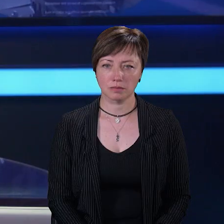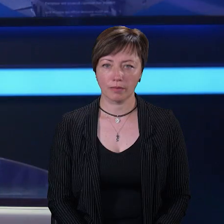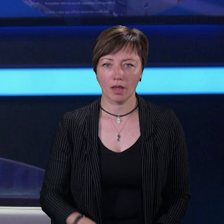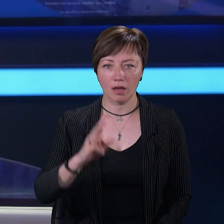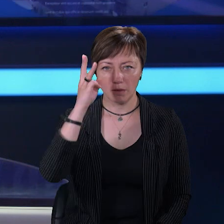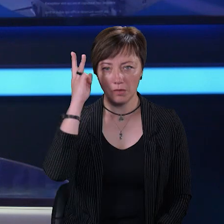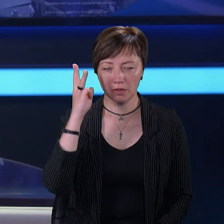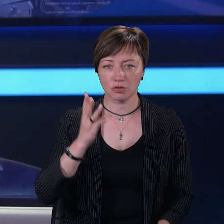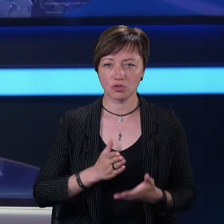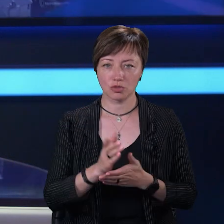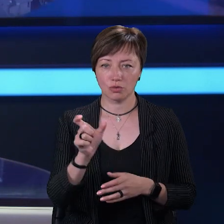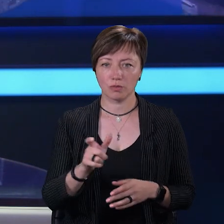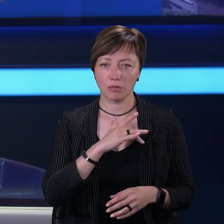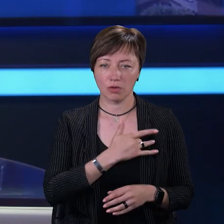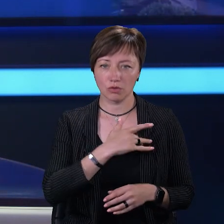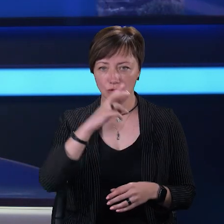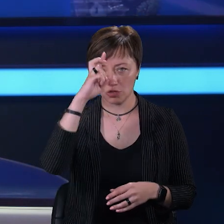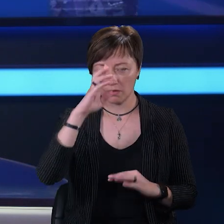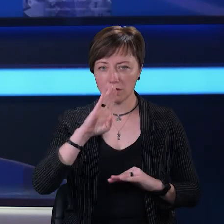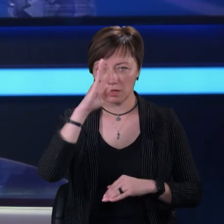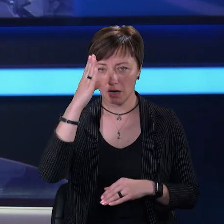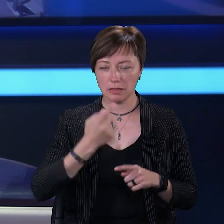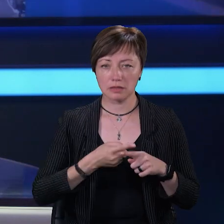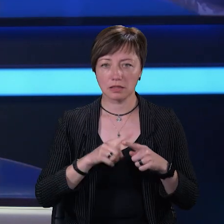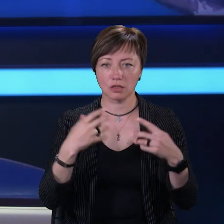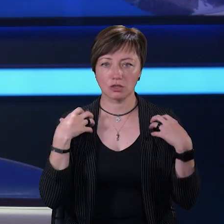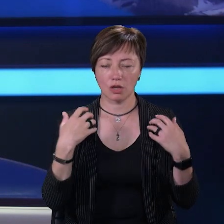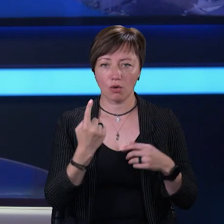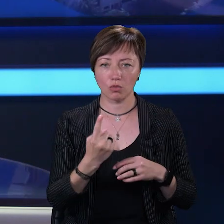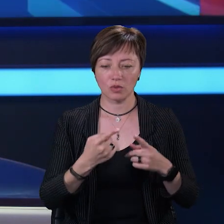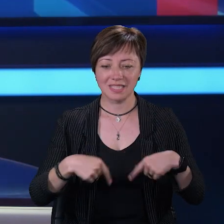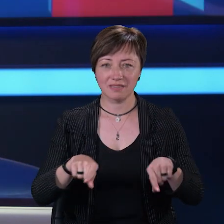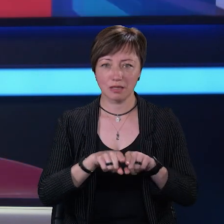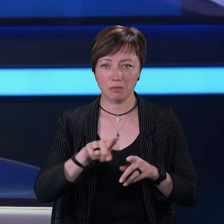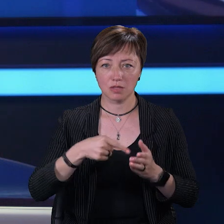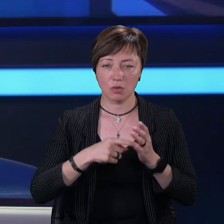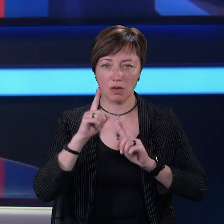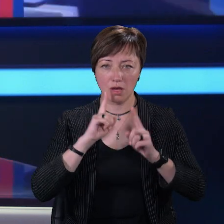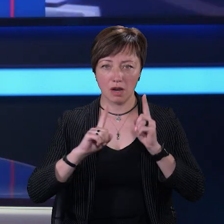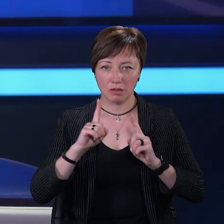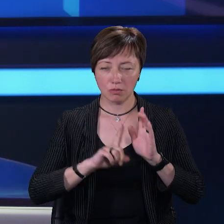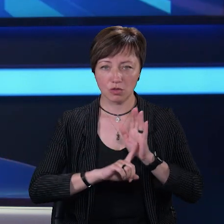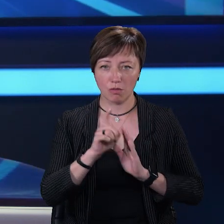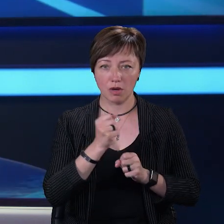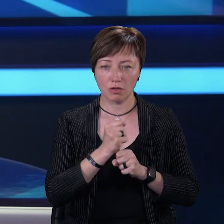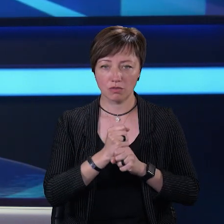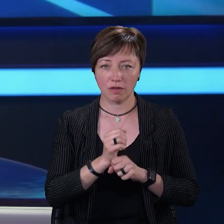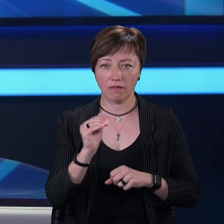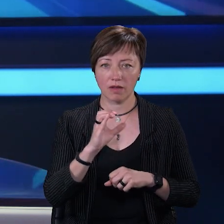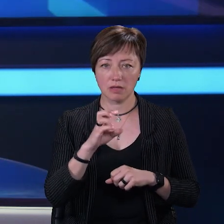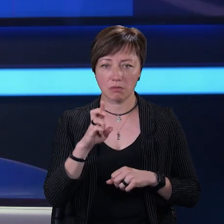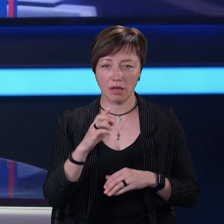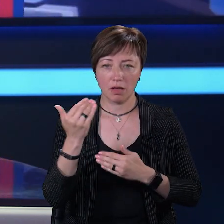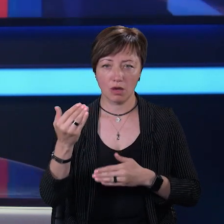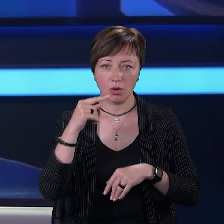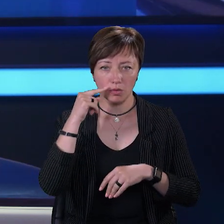Хмельницького чиновника підозрюють у державній зраді. Це начальник одного з відділів міської ради, який почав працювати на ФСБ